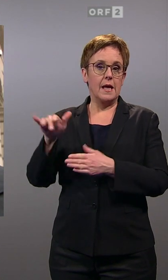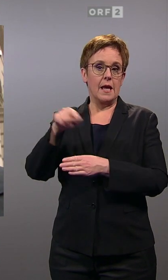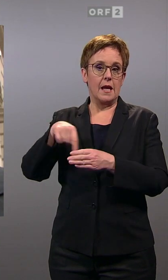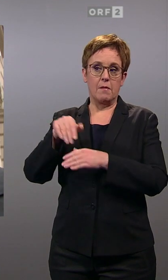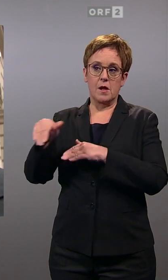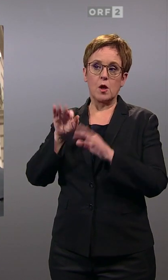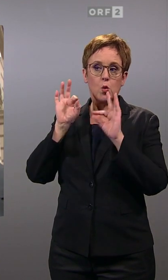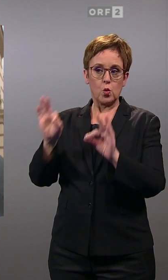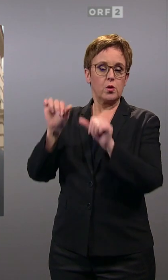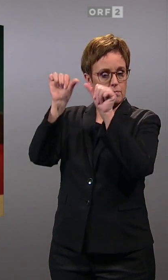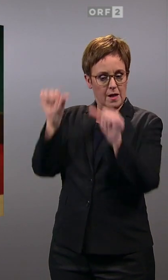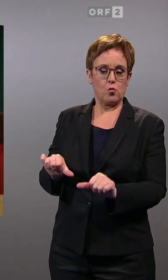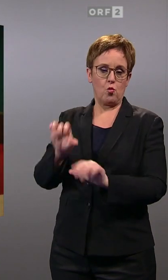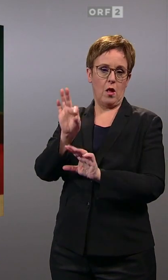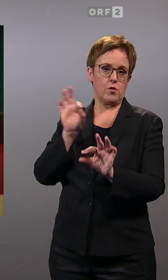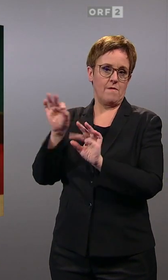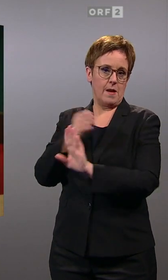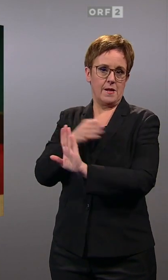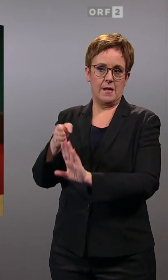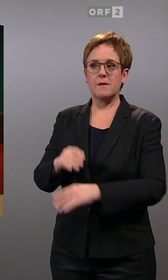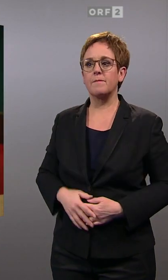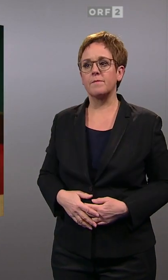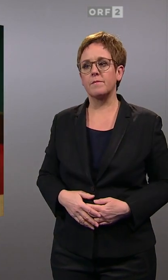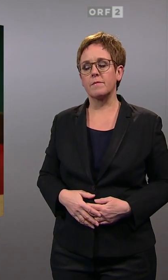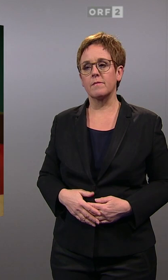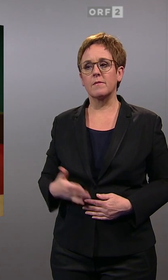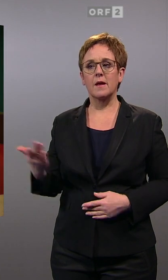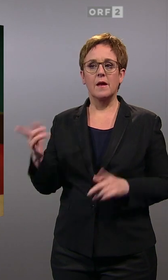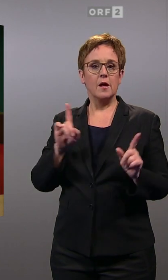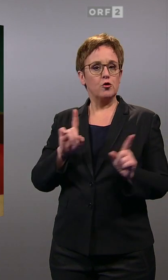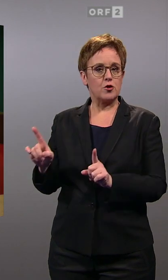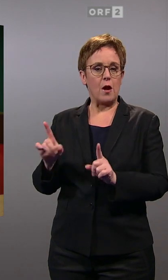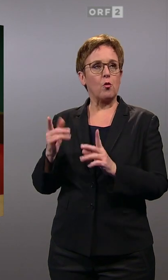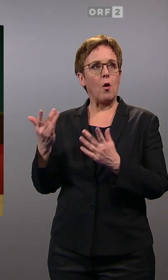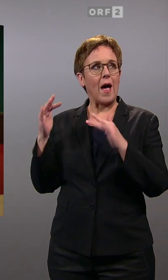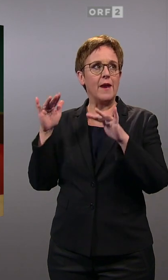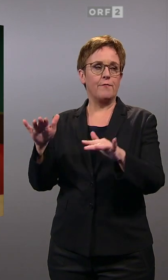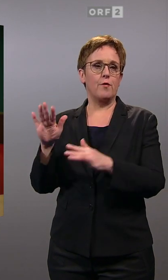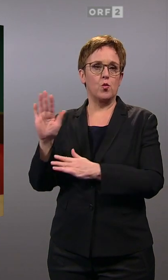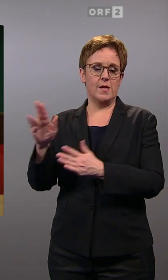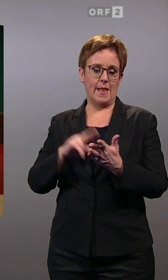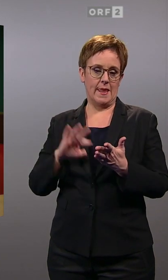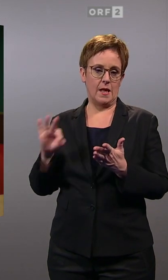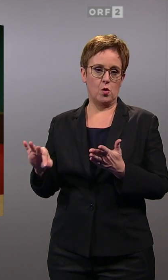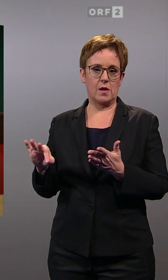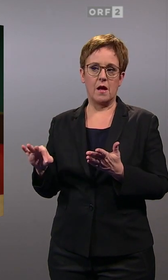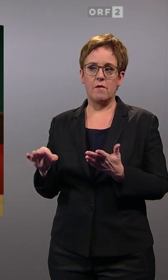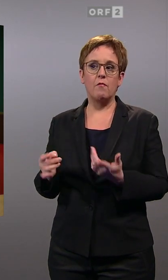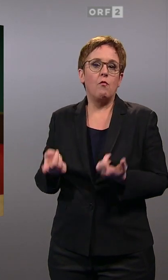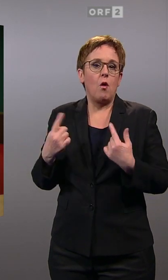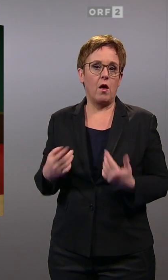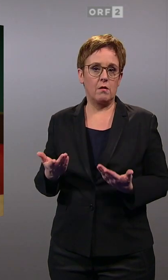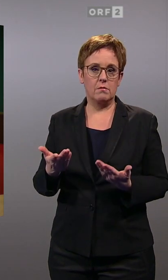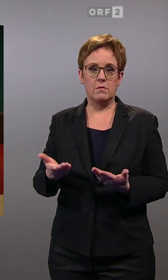immer eine gute Figur gemacht hat. Die Stellung und das Gewicht Niederösterreichs kommt von